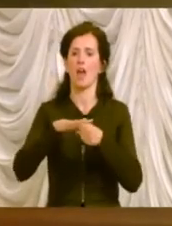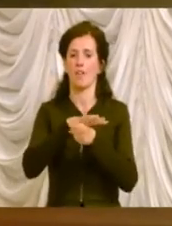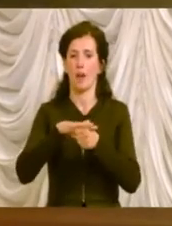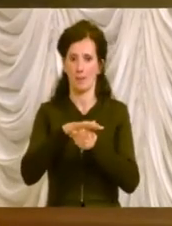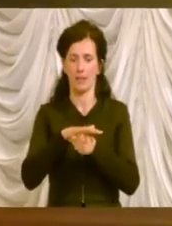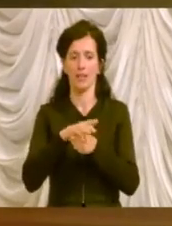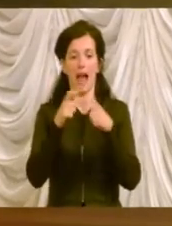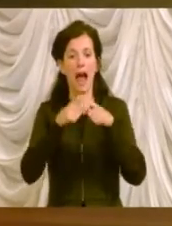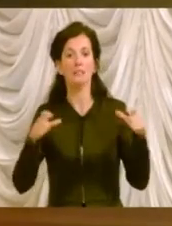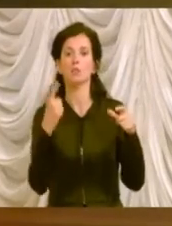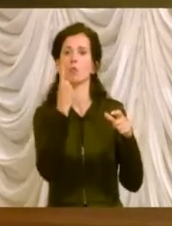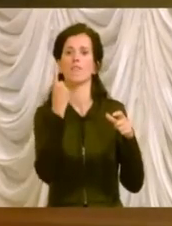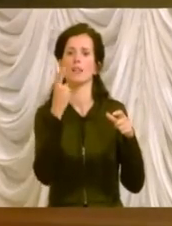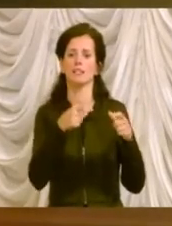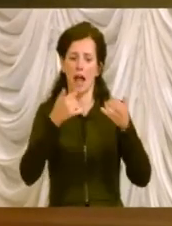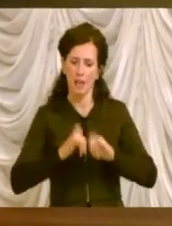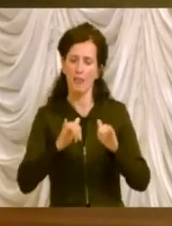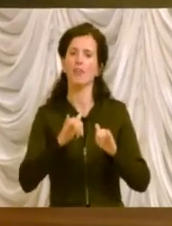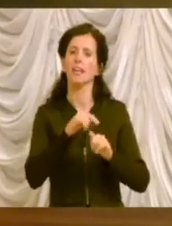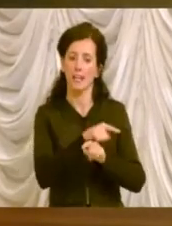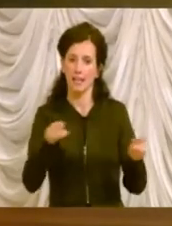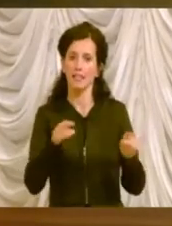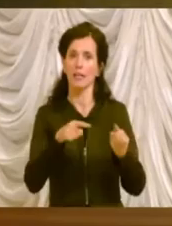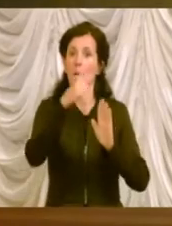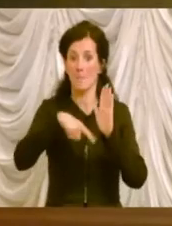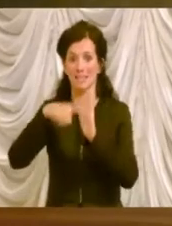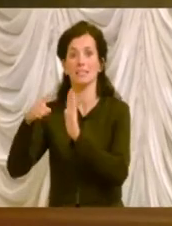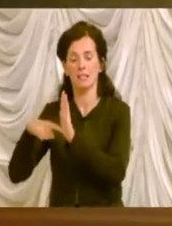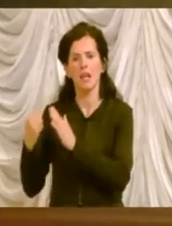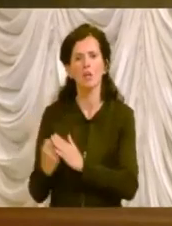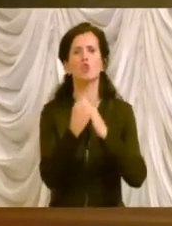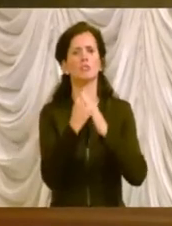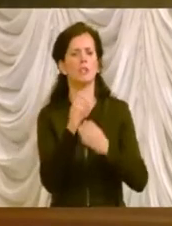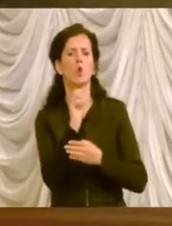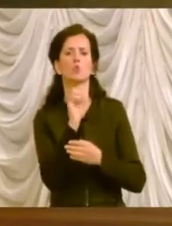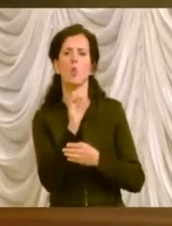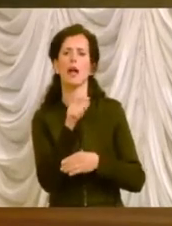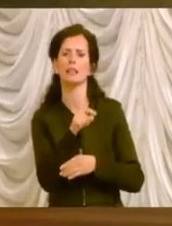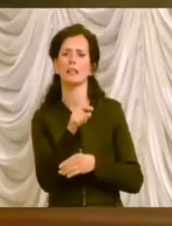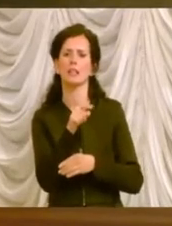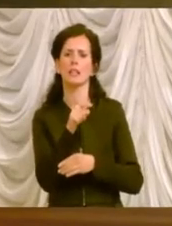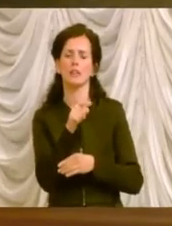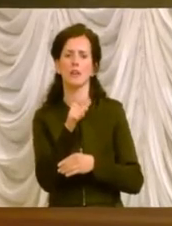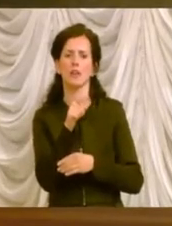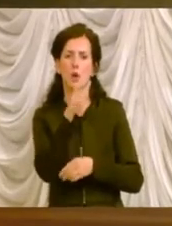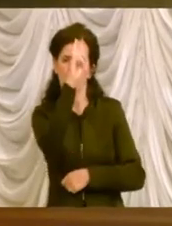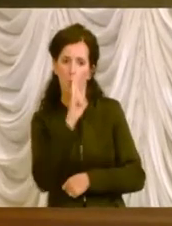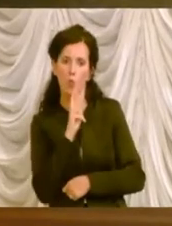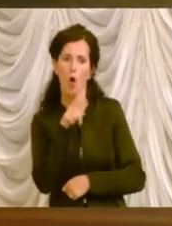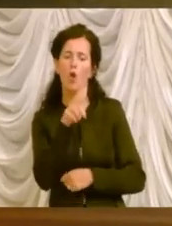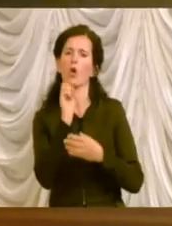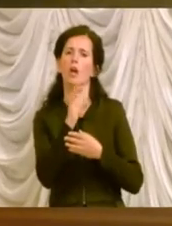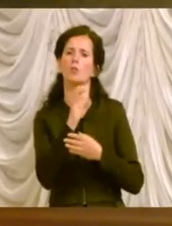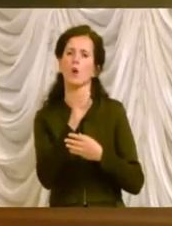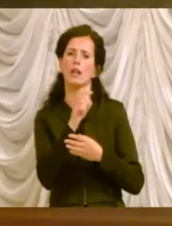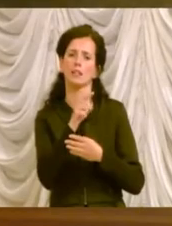e unico per tutti i figli, mensile, un sostegno alle spese educative e al ruolo educativo delle famiglie,